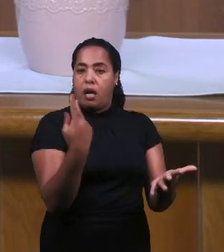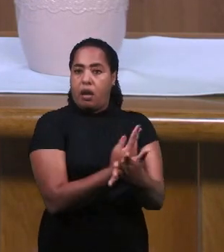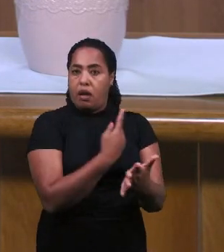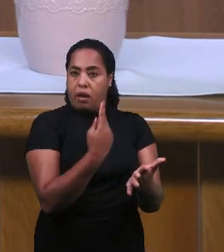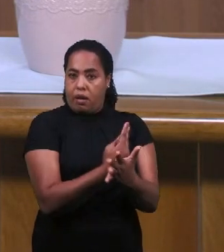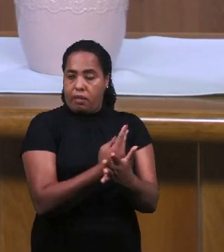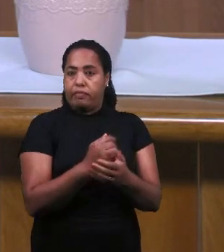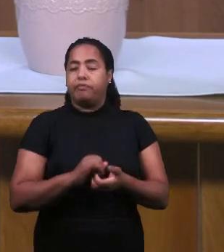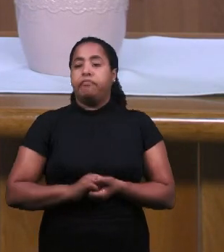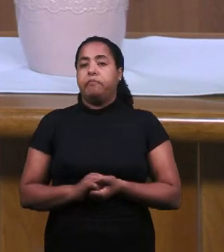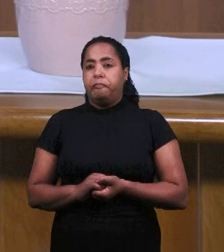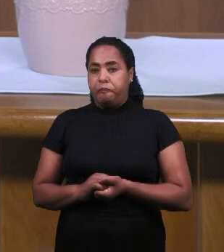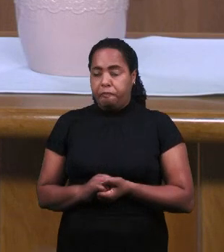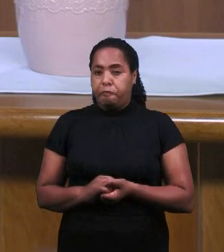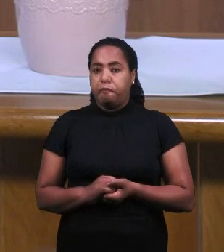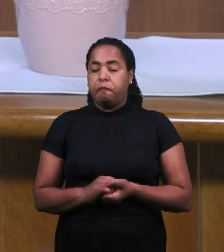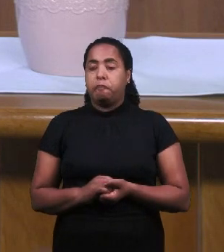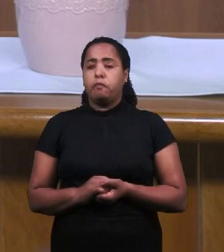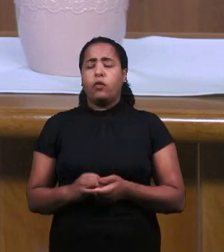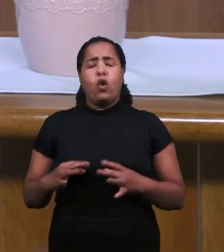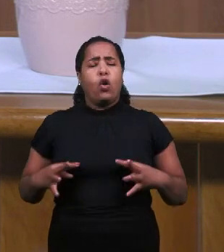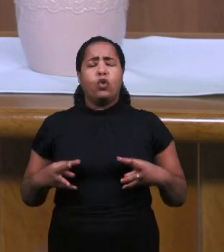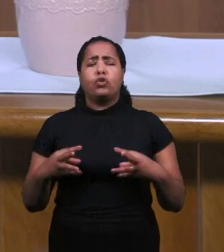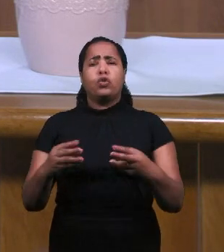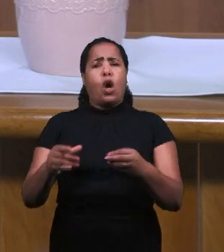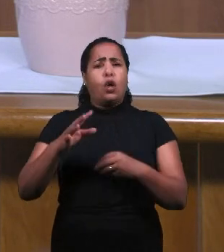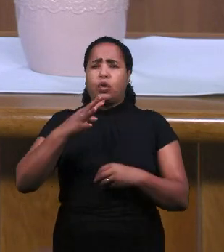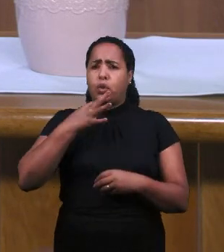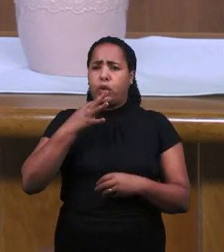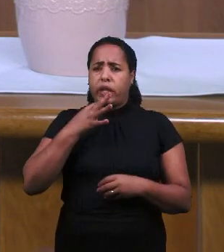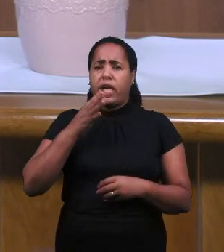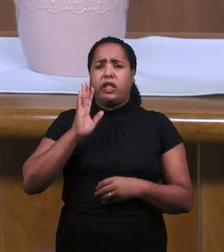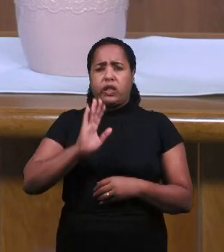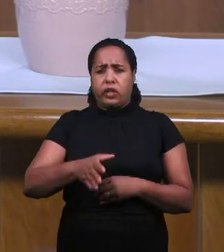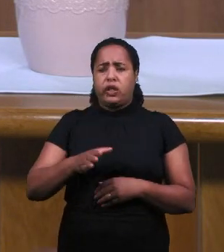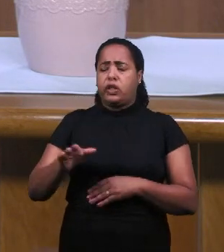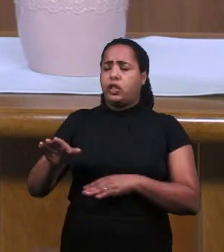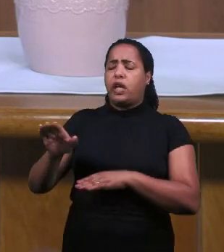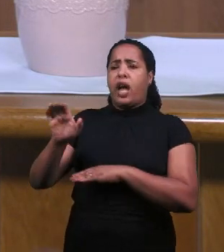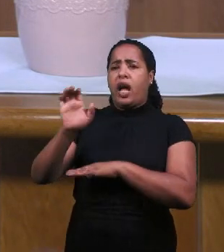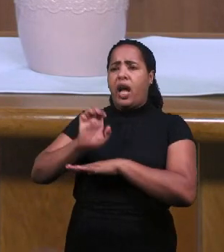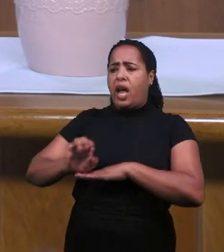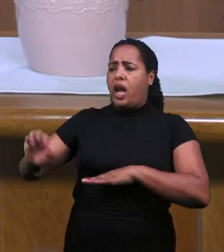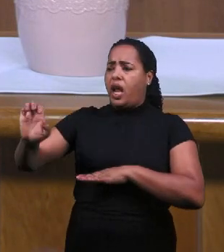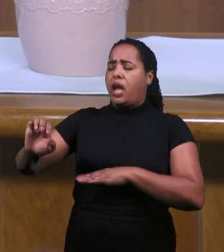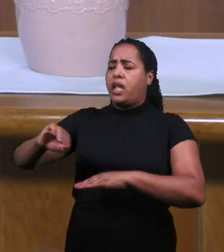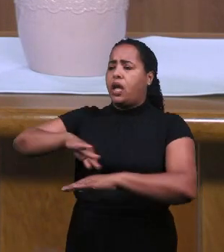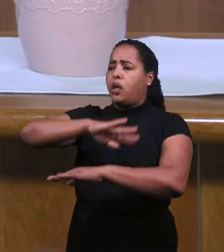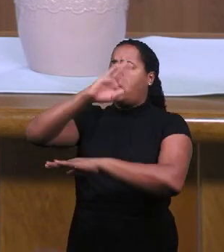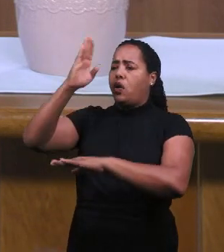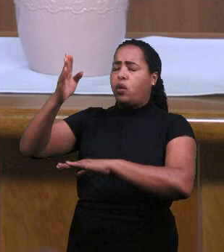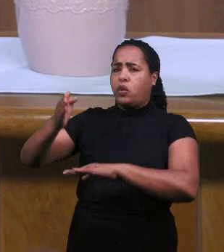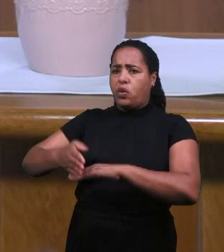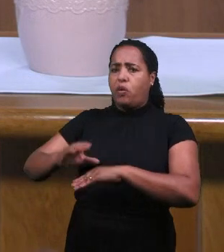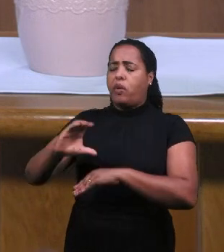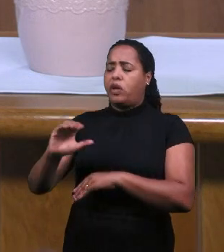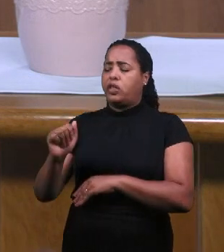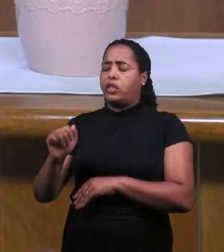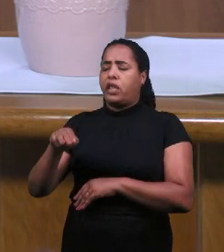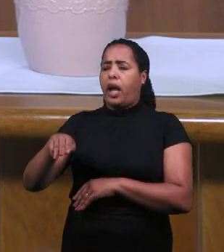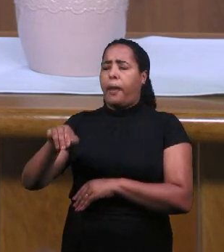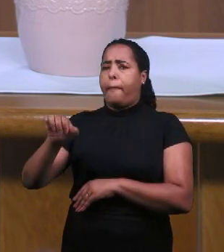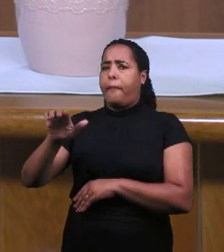Что Бог вернет К истинному пути Народ израильский Помните,